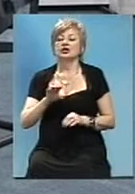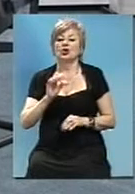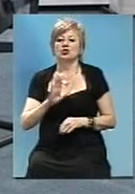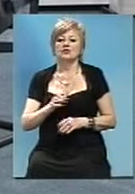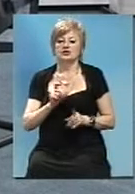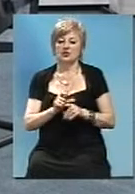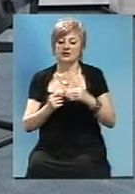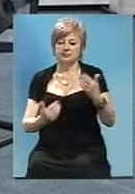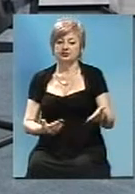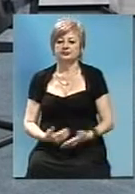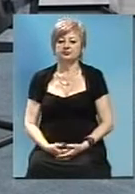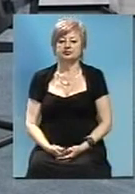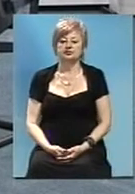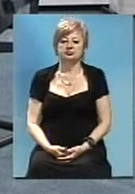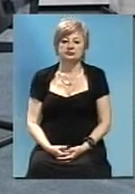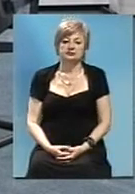слово.